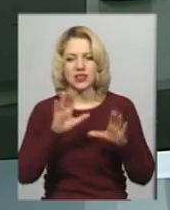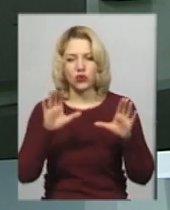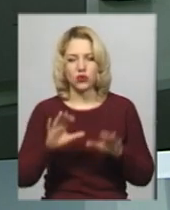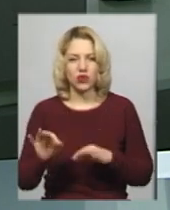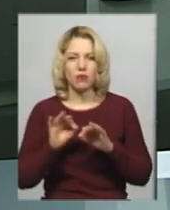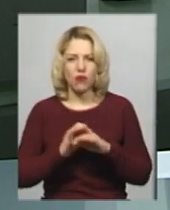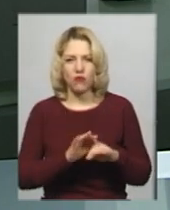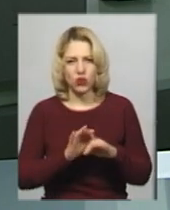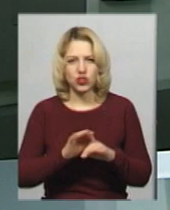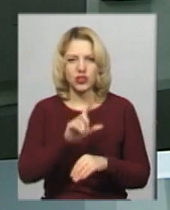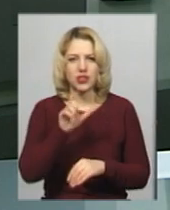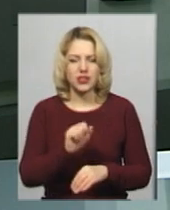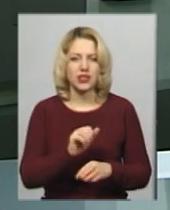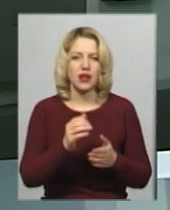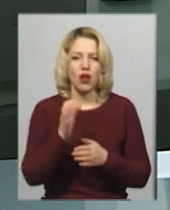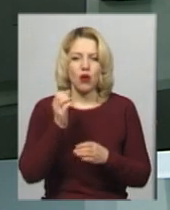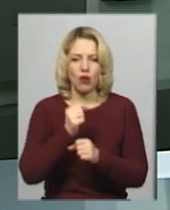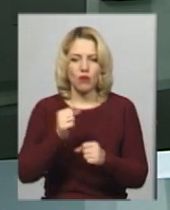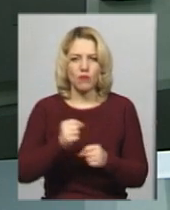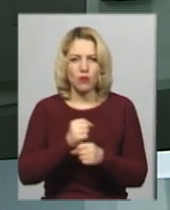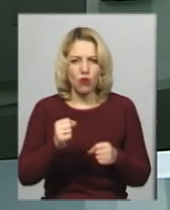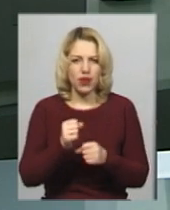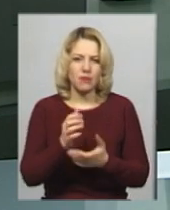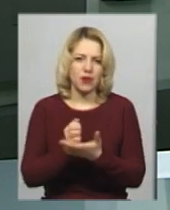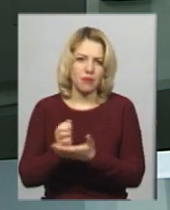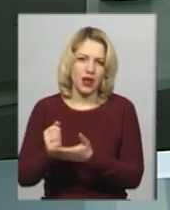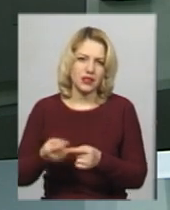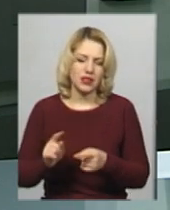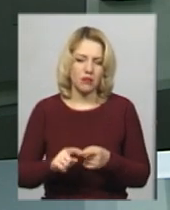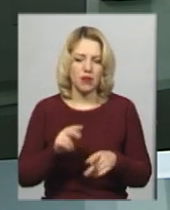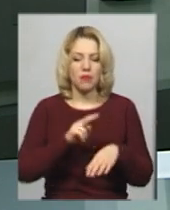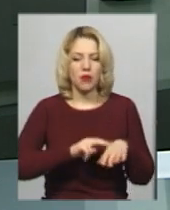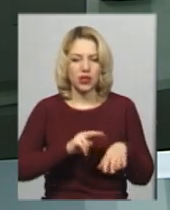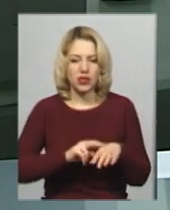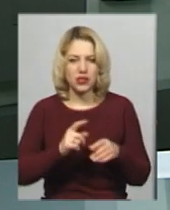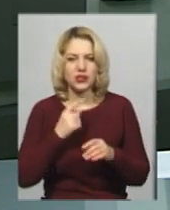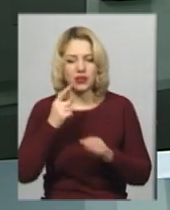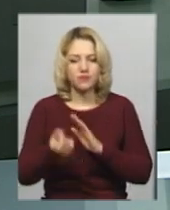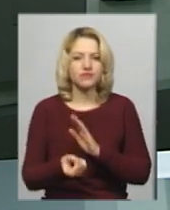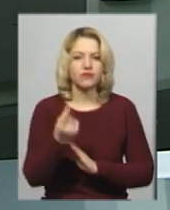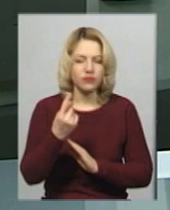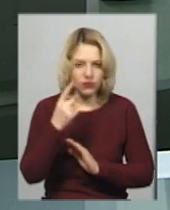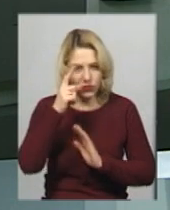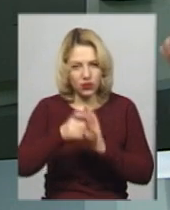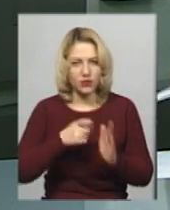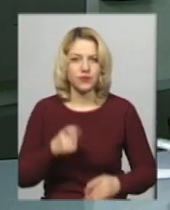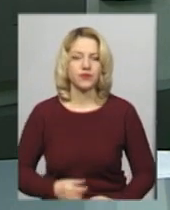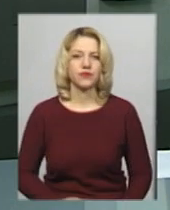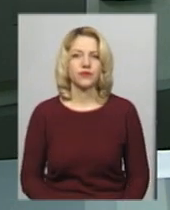поводження з бойовими припасами. Працівники поліції встановлюють погодження боєприпасів та кому вони належать.